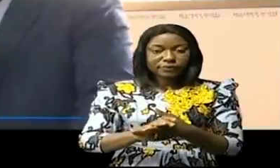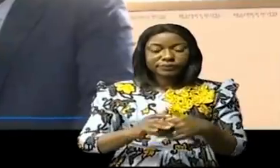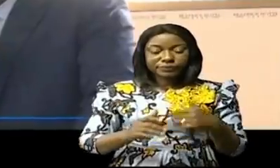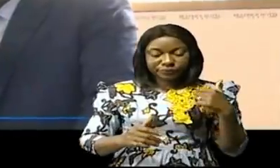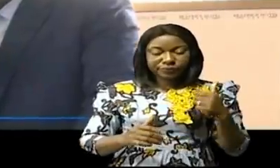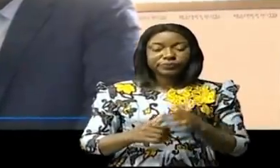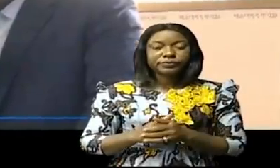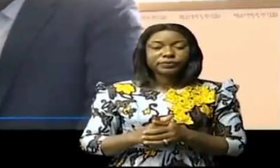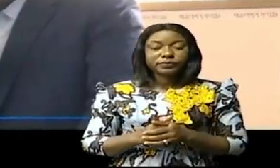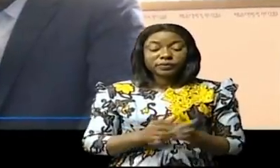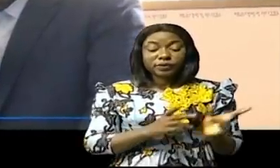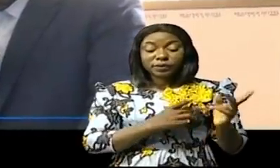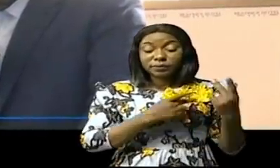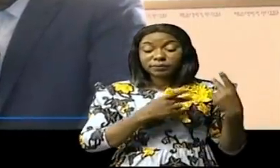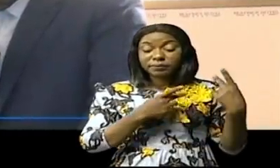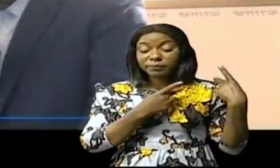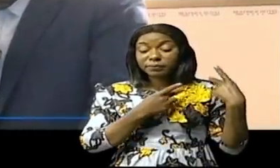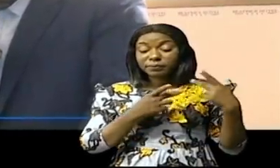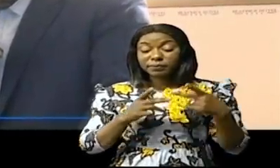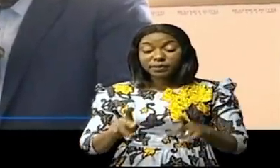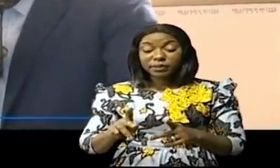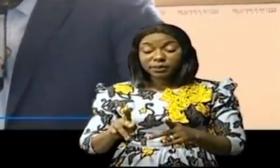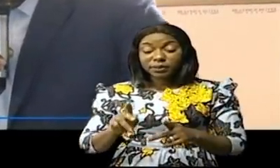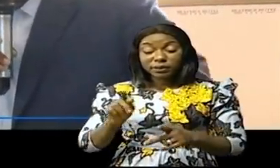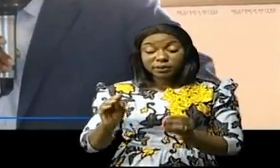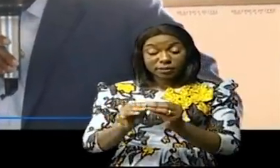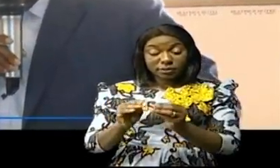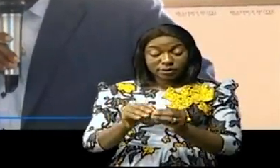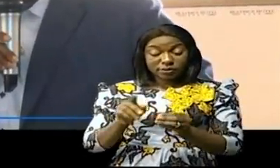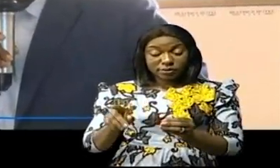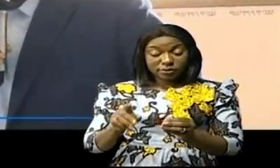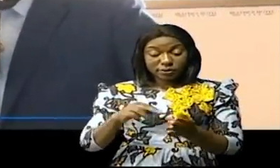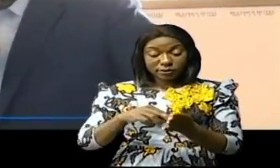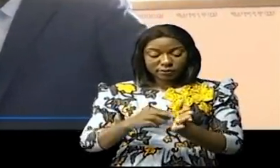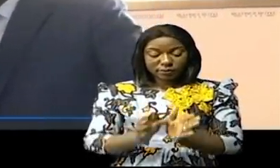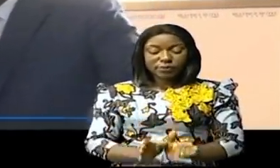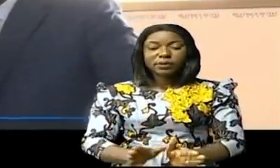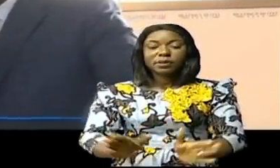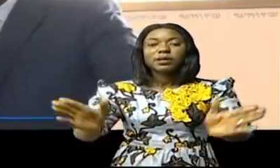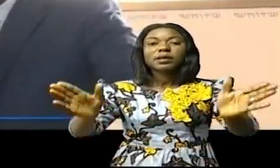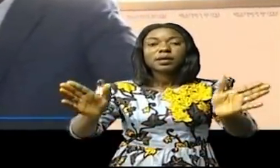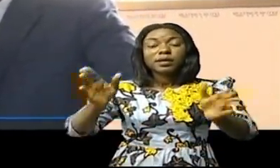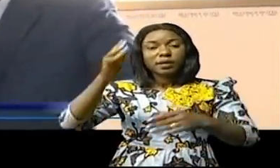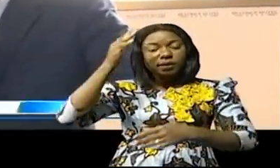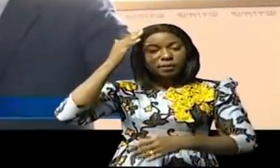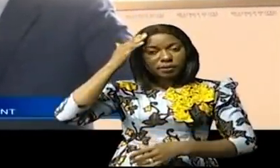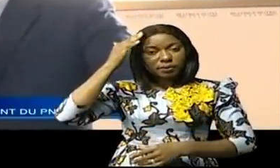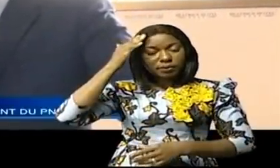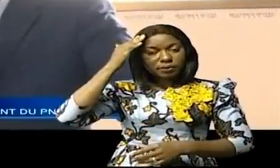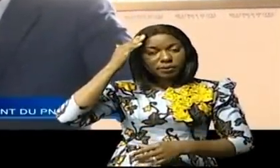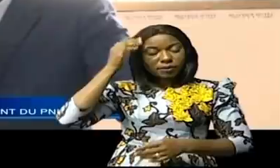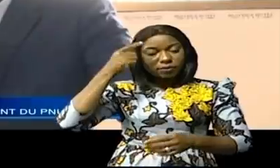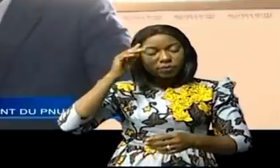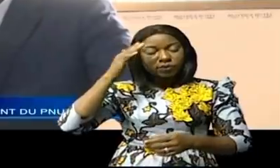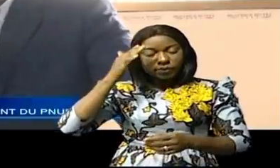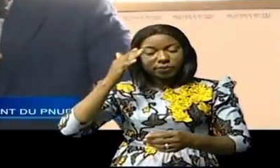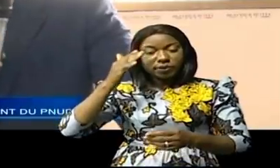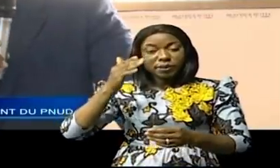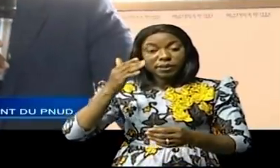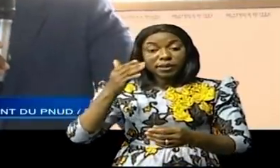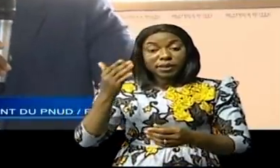cours de cette activité, sera d'abord question d'élargir les connaissances sur des instruments juridiques et politiques